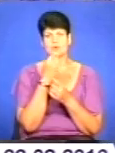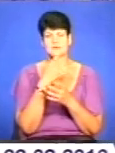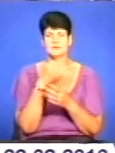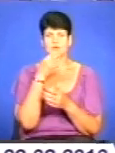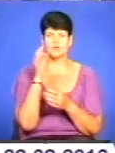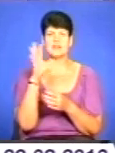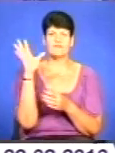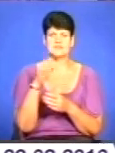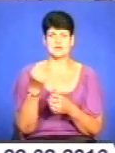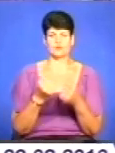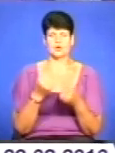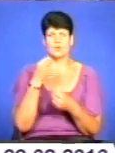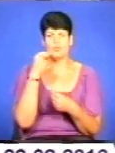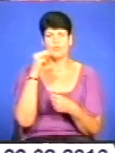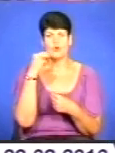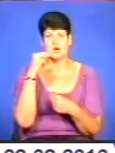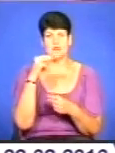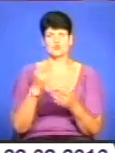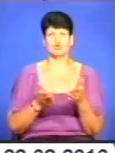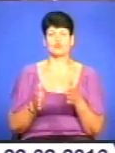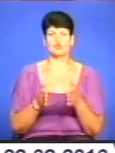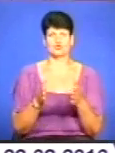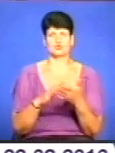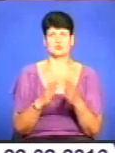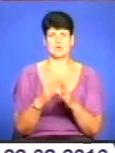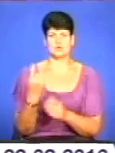водіїв і допоможуть покращити дорожню ситуацію у краї.